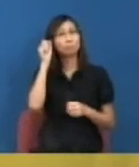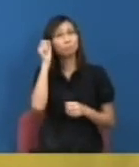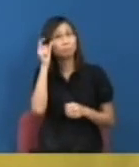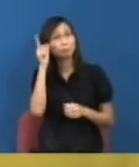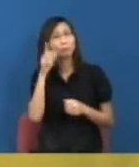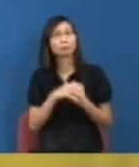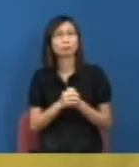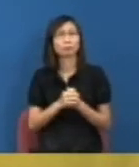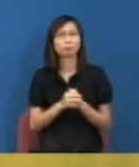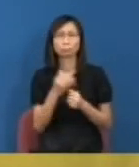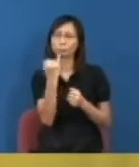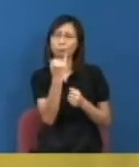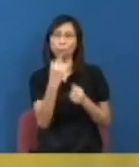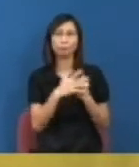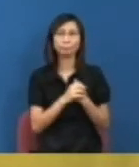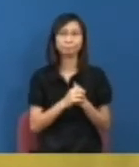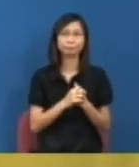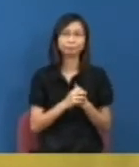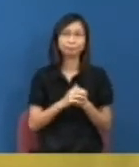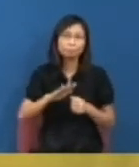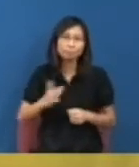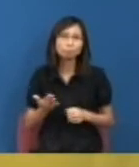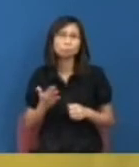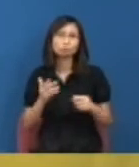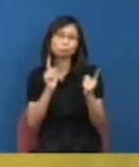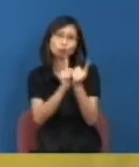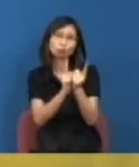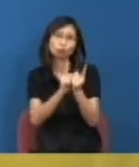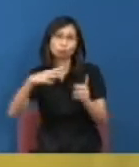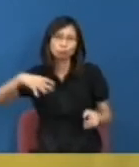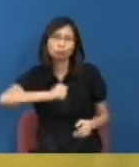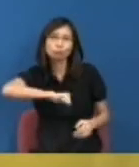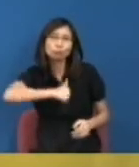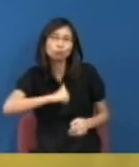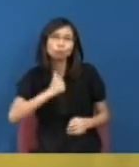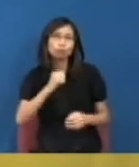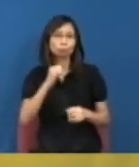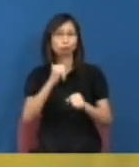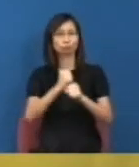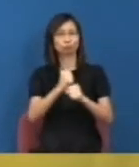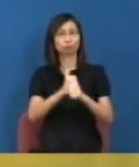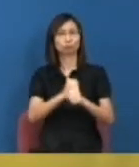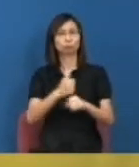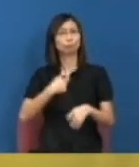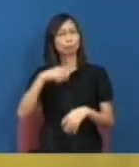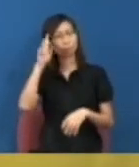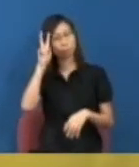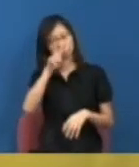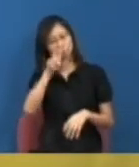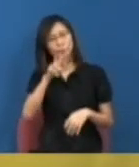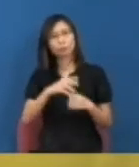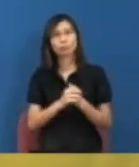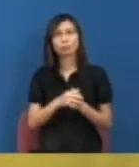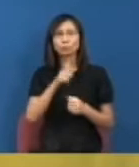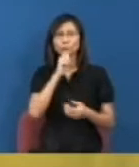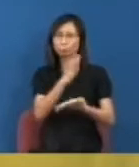脫失但是對於校長今次處理這件事的手法我們都會見到其實都有一個很大的分歧